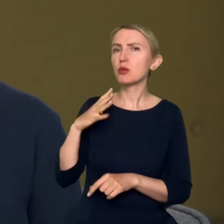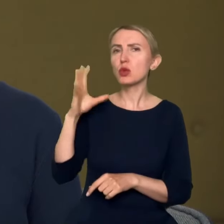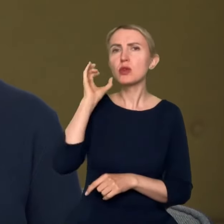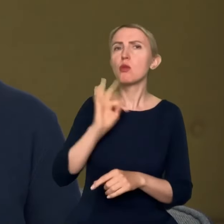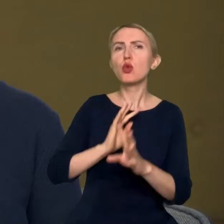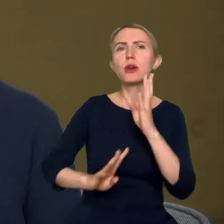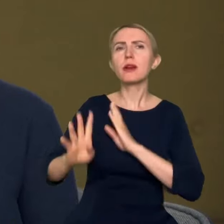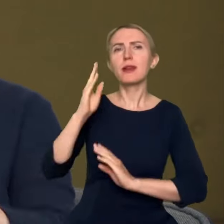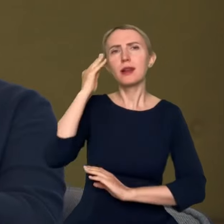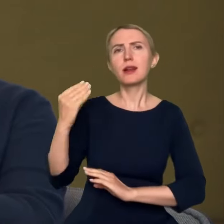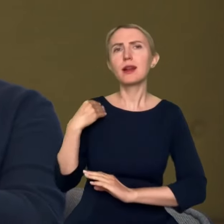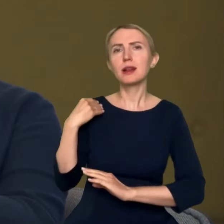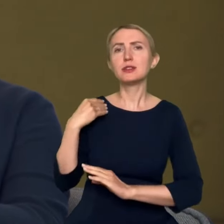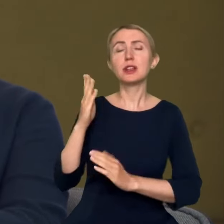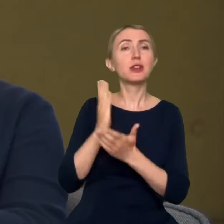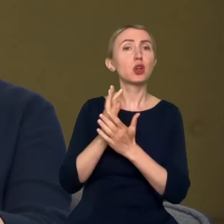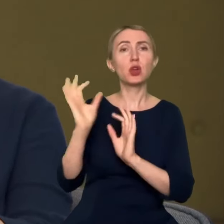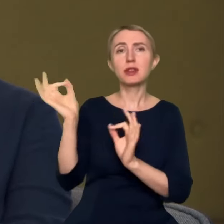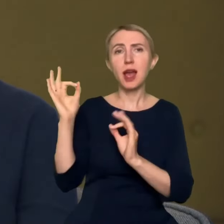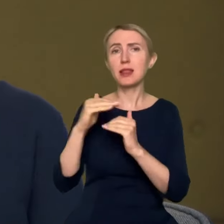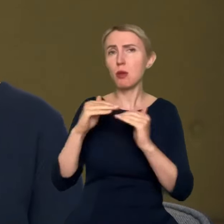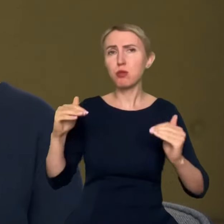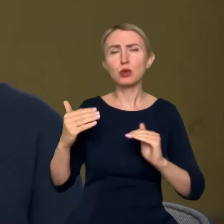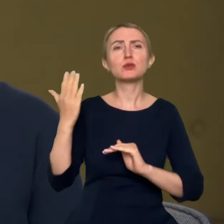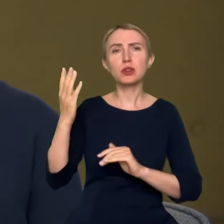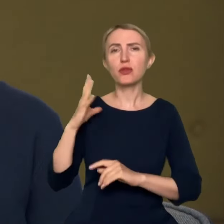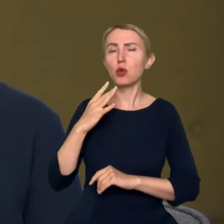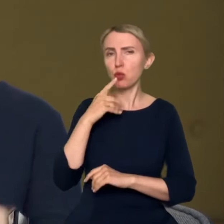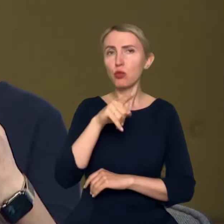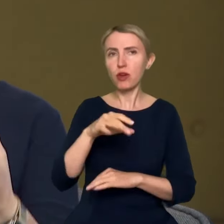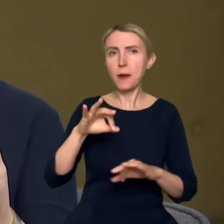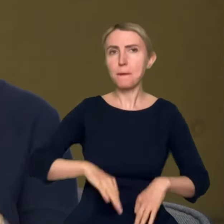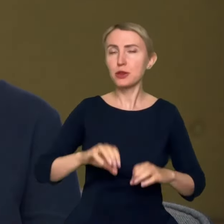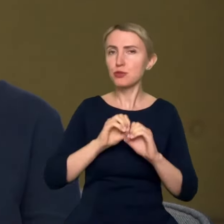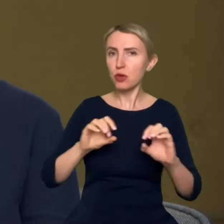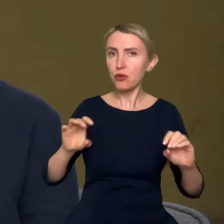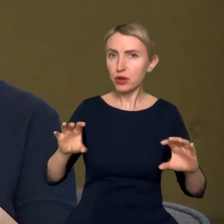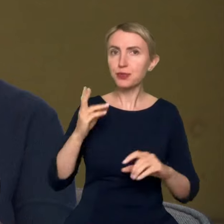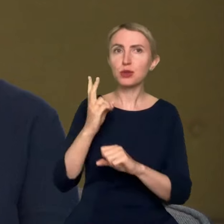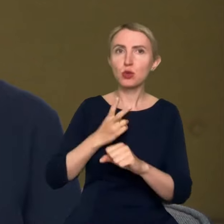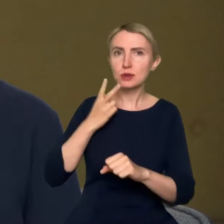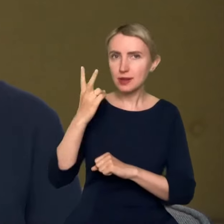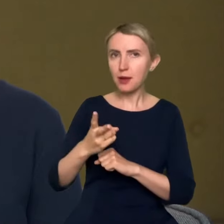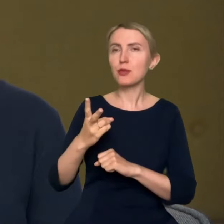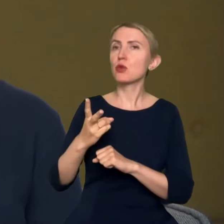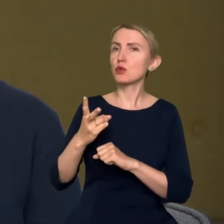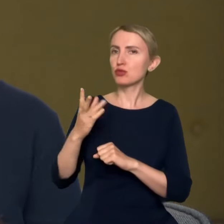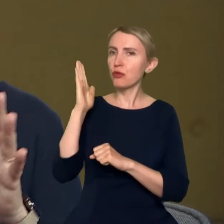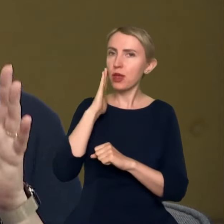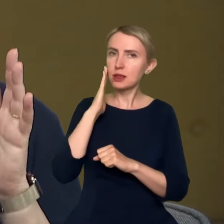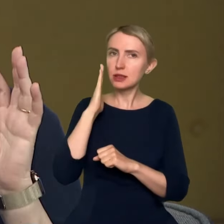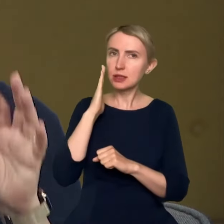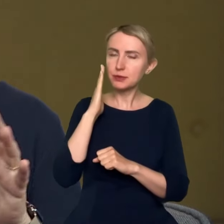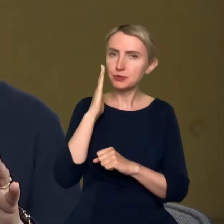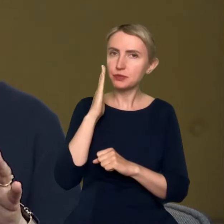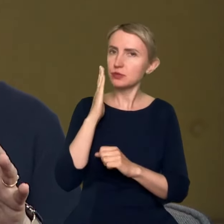same dane, czyli ten poziom, o którym przed chwilą mówiła pani profesor, dostępność do pewnej wiedzy, to już nie